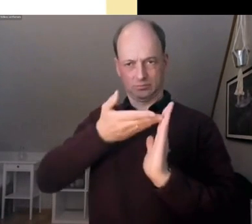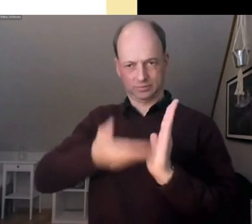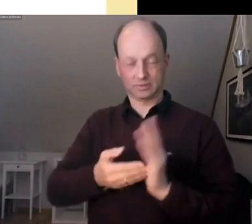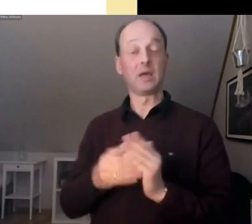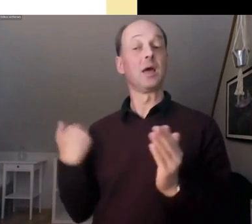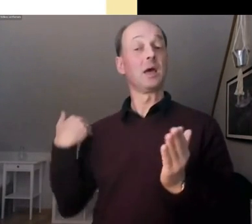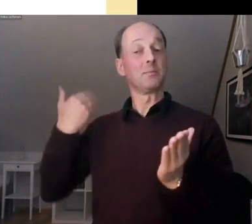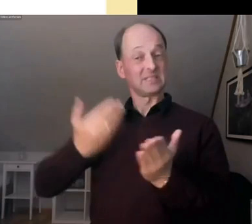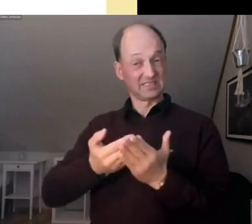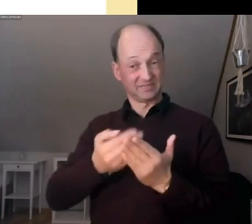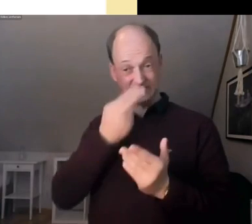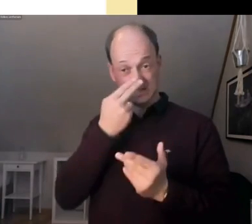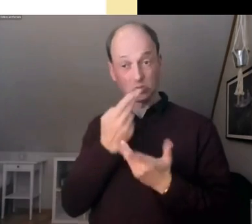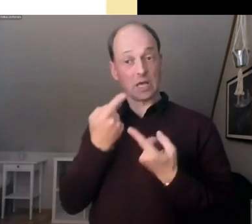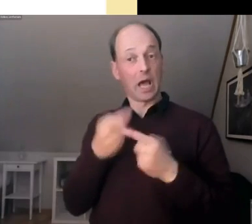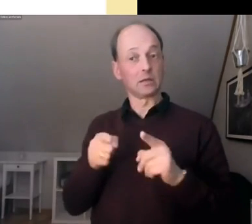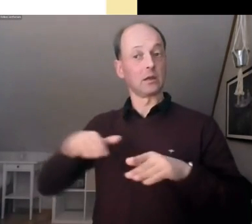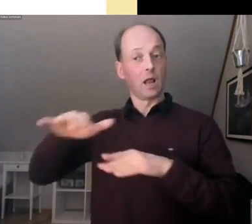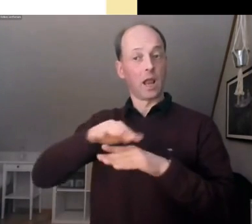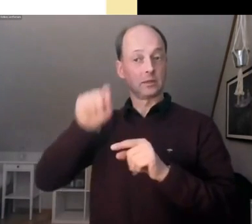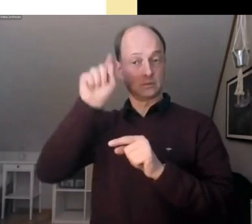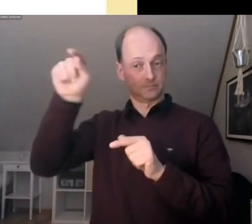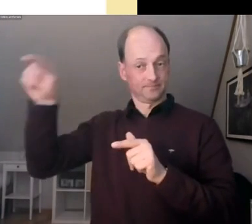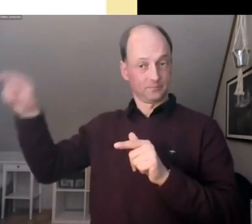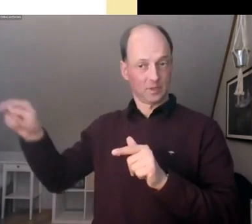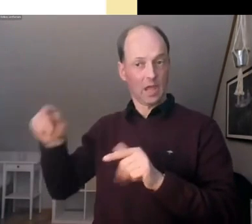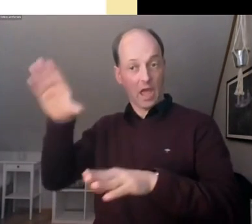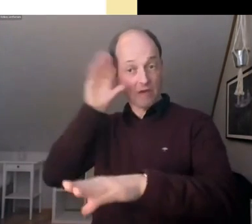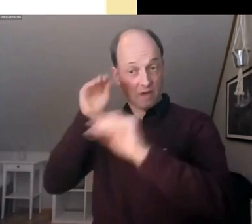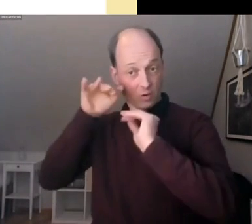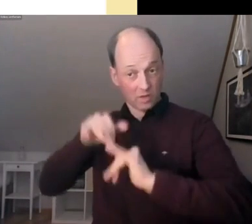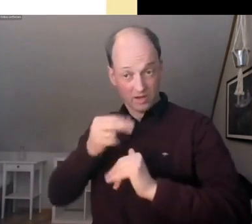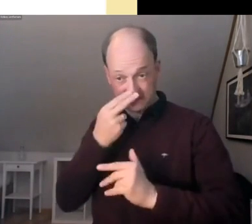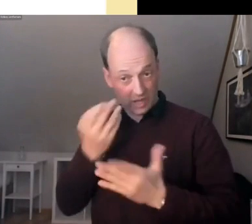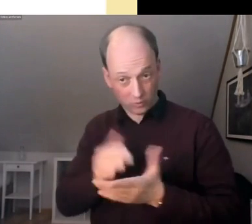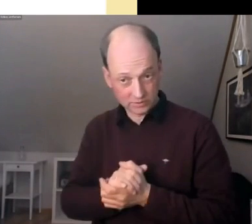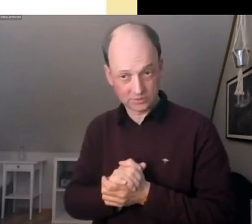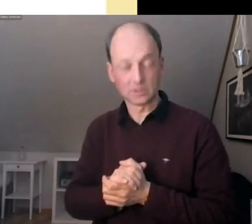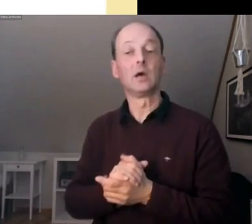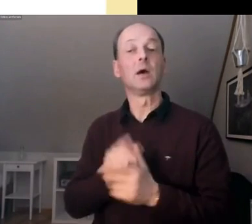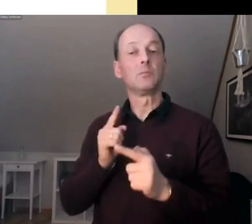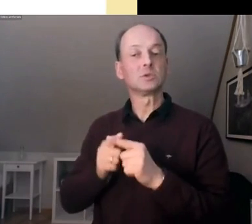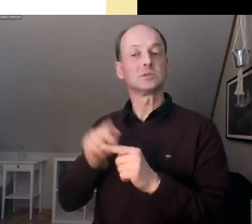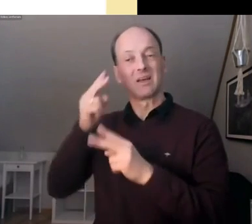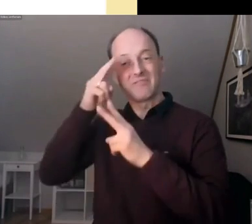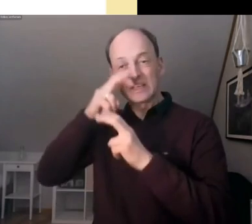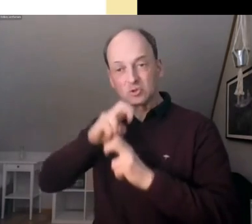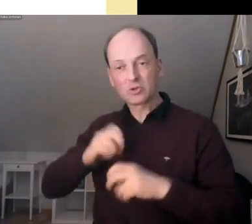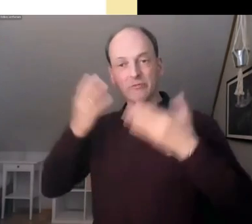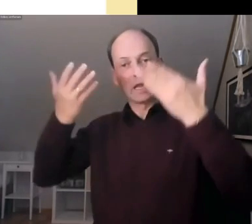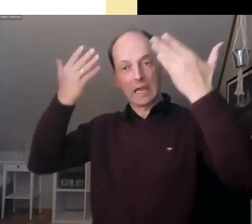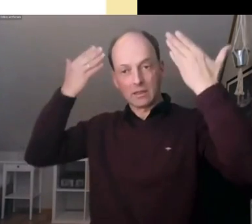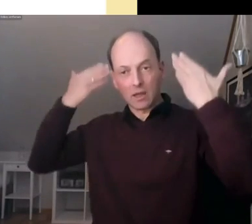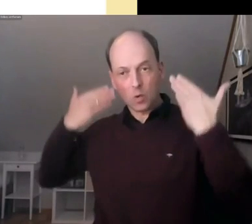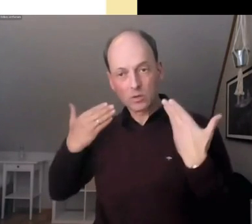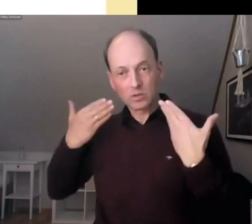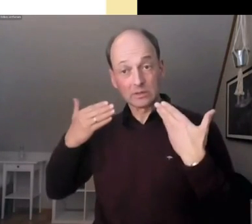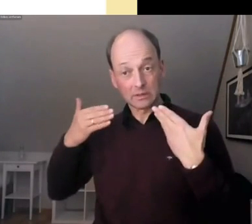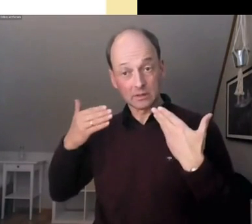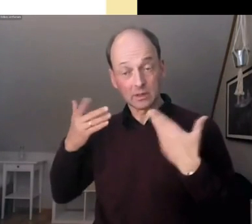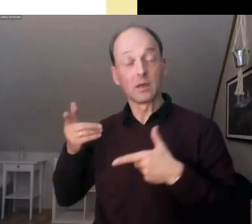in anderen Ländern gab und auch welche wissenschaftlichen Hintergründen es eben auch dafür gibt, warum sie